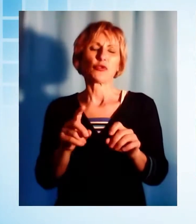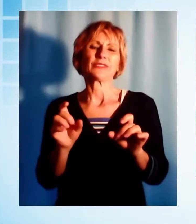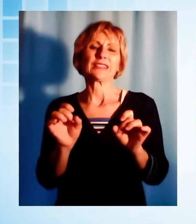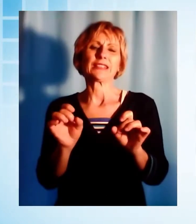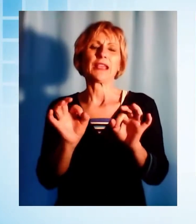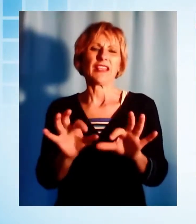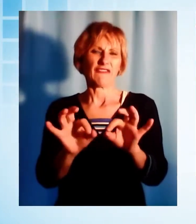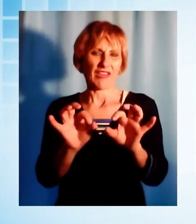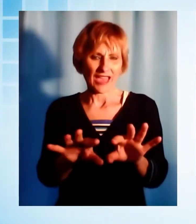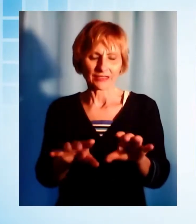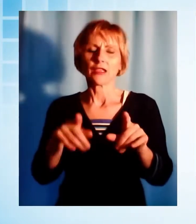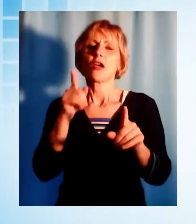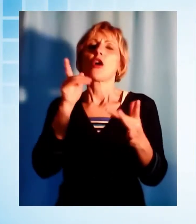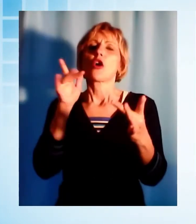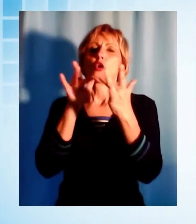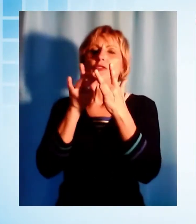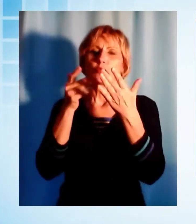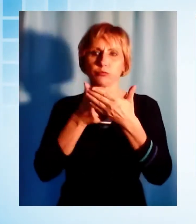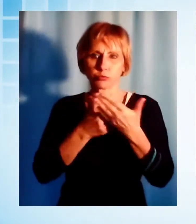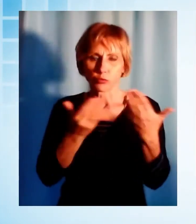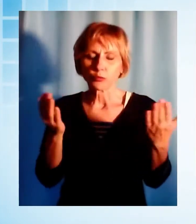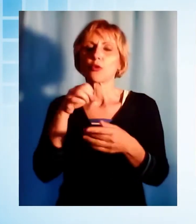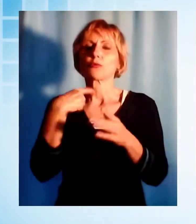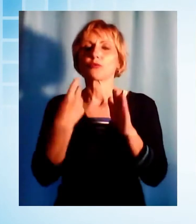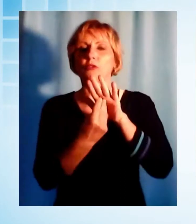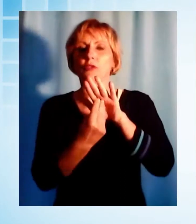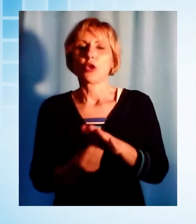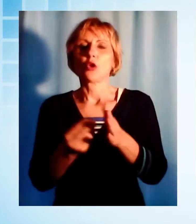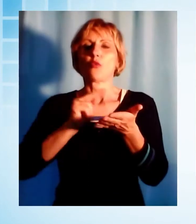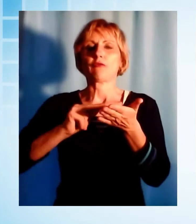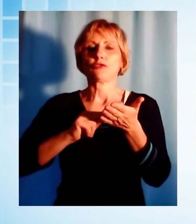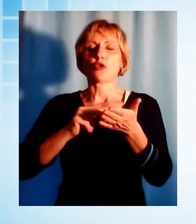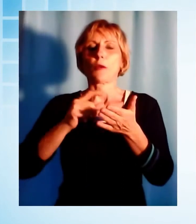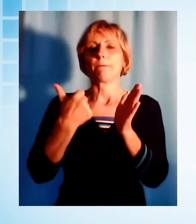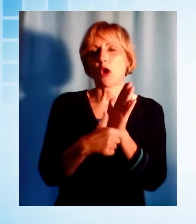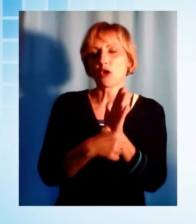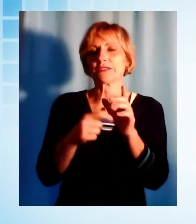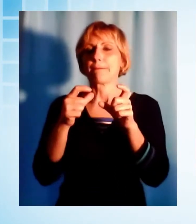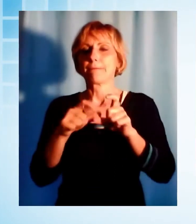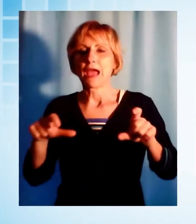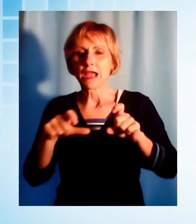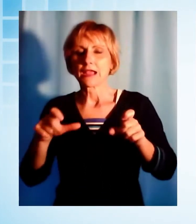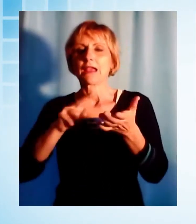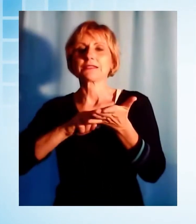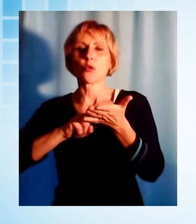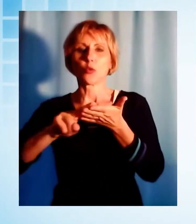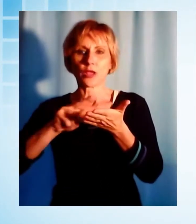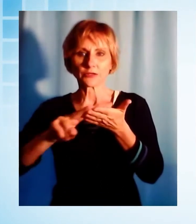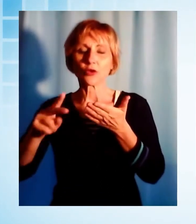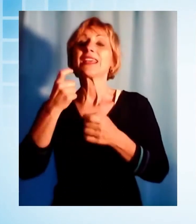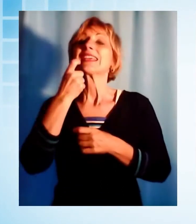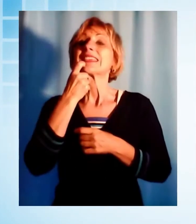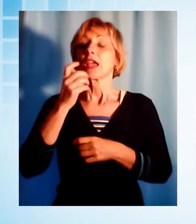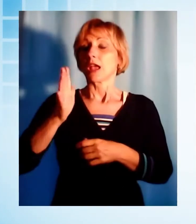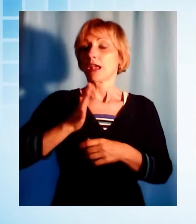pubblico, i dipendenti degli uffici postali, i dipendenti dei servizi bancari, finanziari e assicurativi, che hanno contatto con i clienti, i